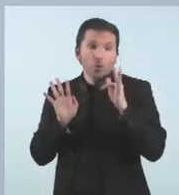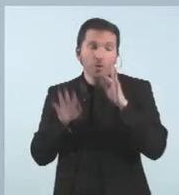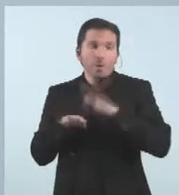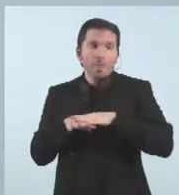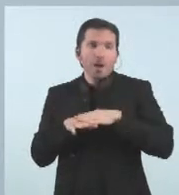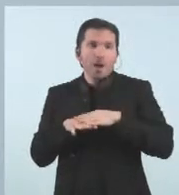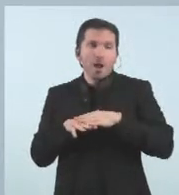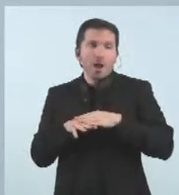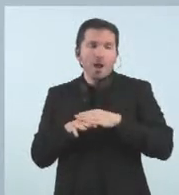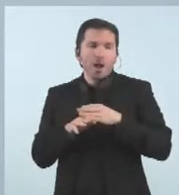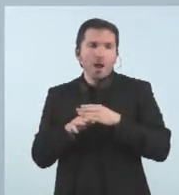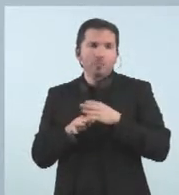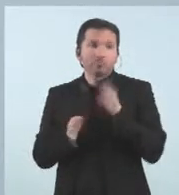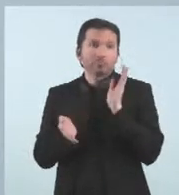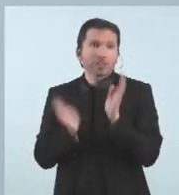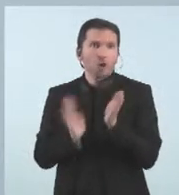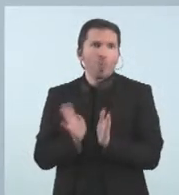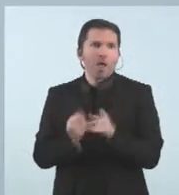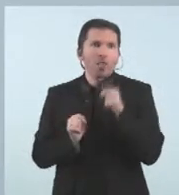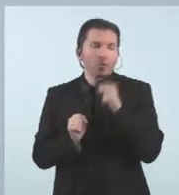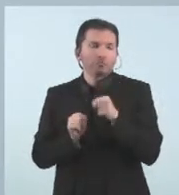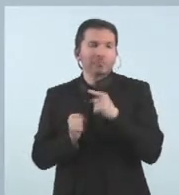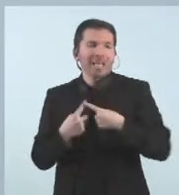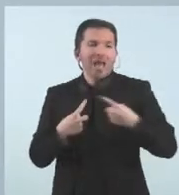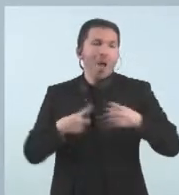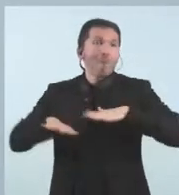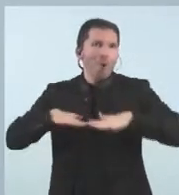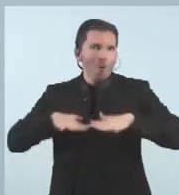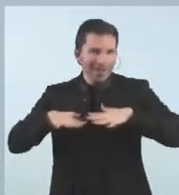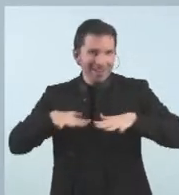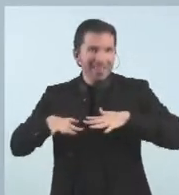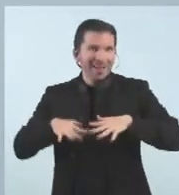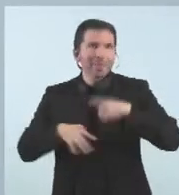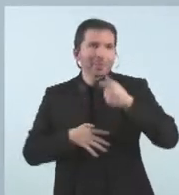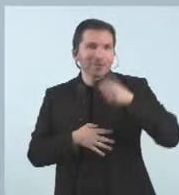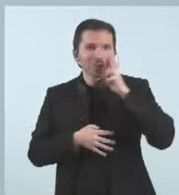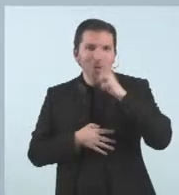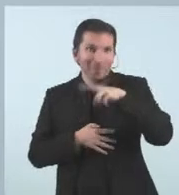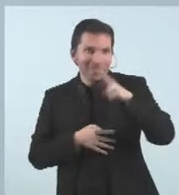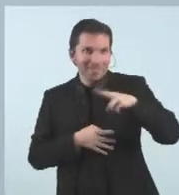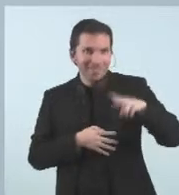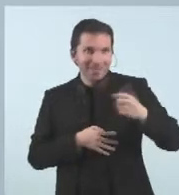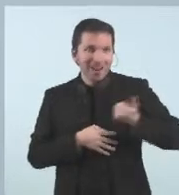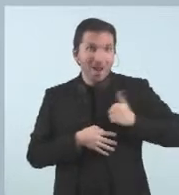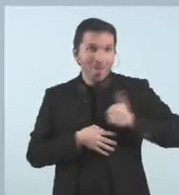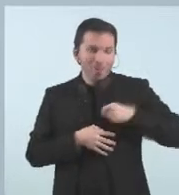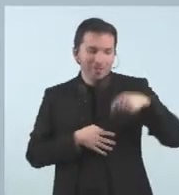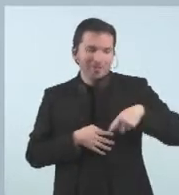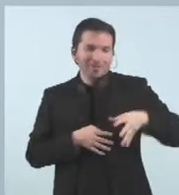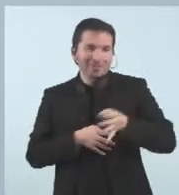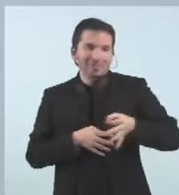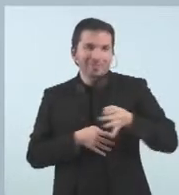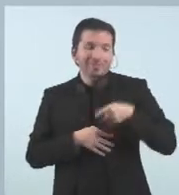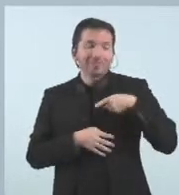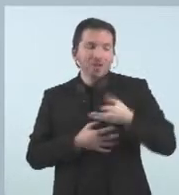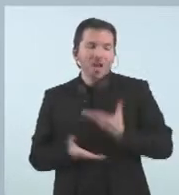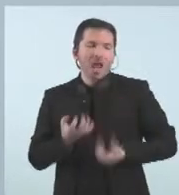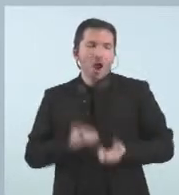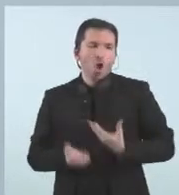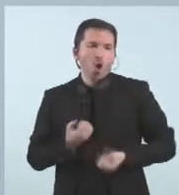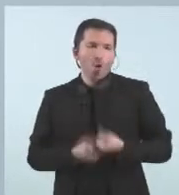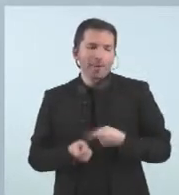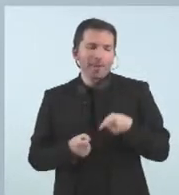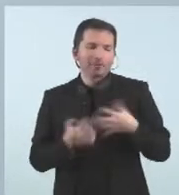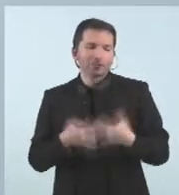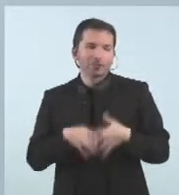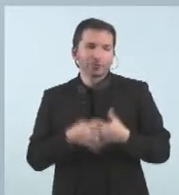tot i la situació de pandèmia en què estem doncs els visitants hagin pogut gaudir del nostre país i evidentment fer funcionar l'economia andorrana com